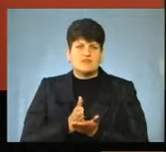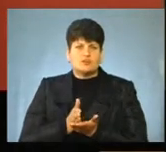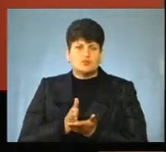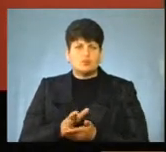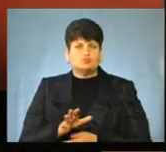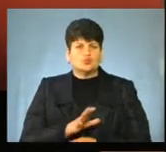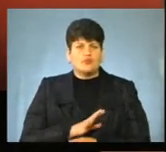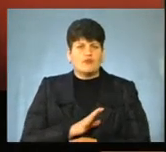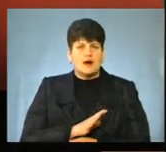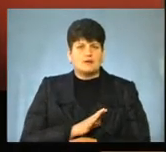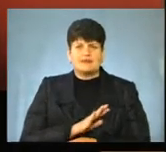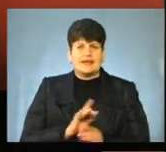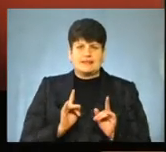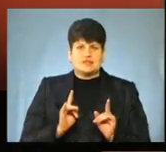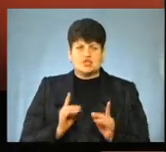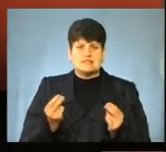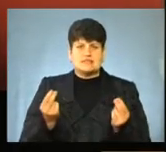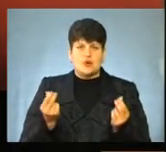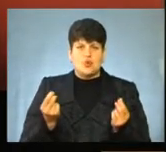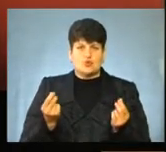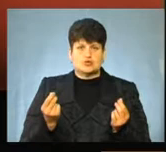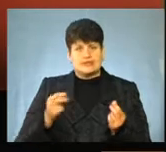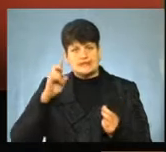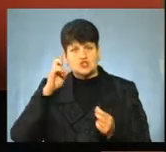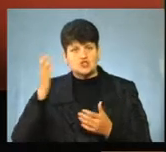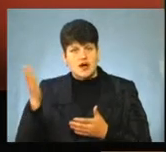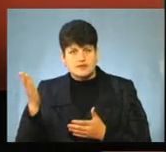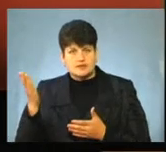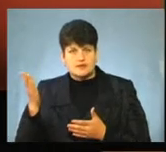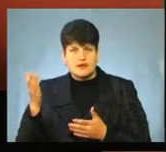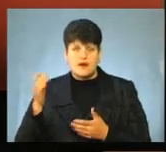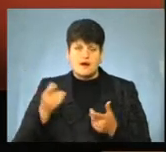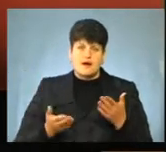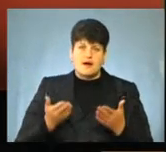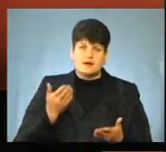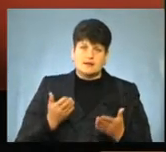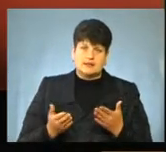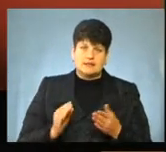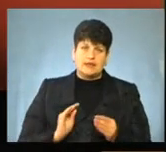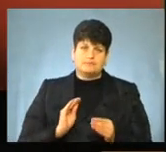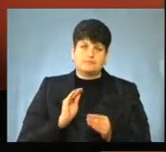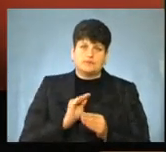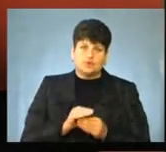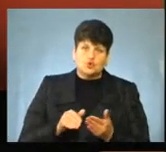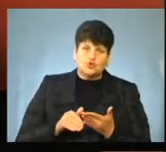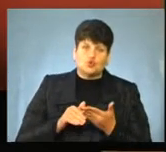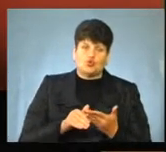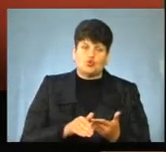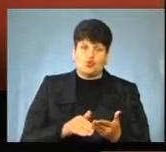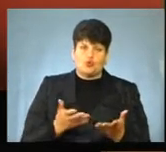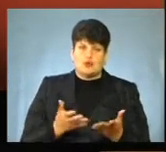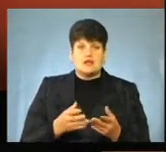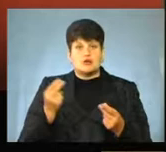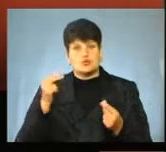бувають не лише за кошти державні, але донорів, скажімо, або за